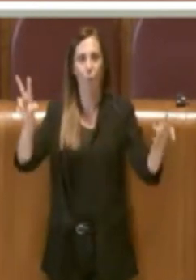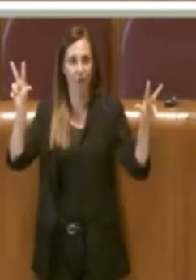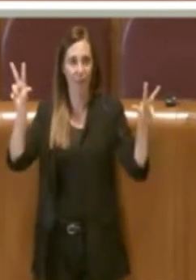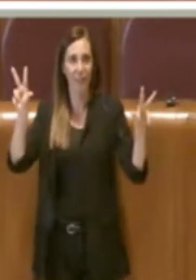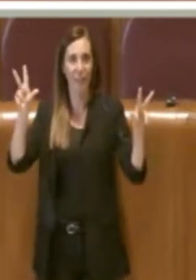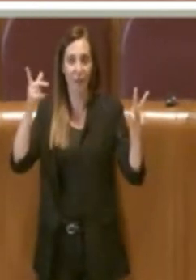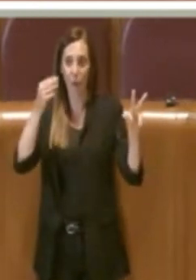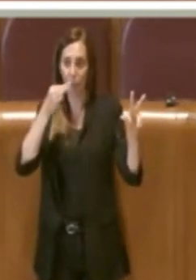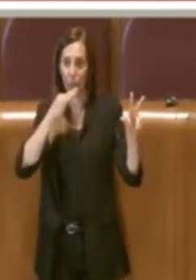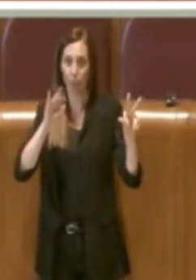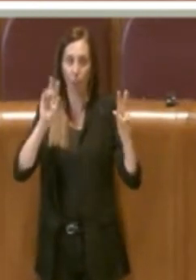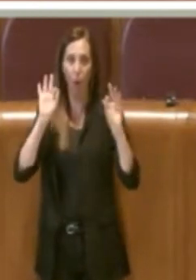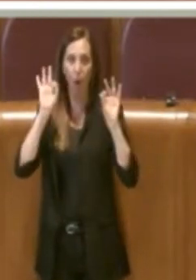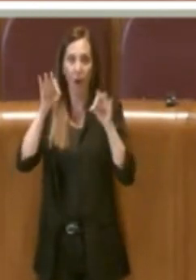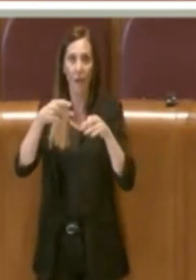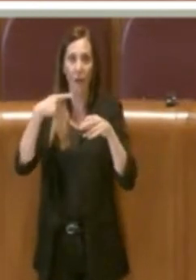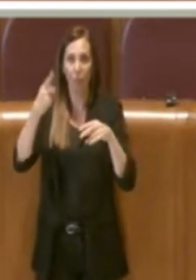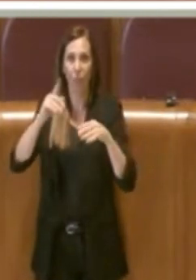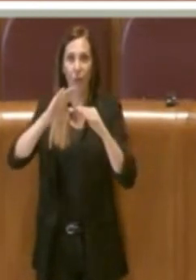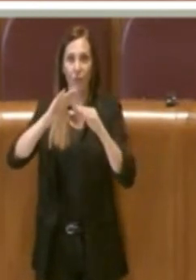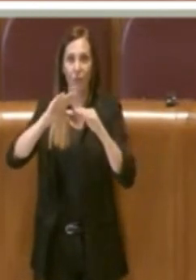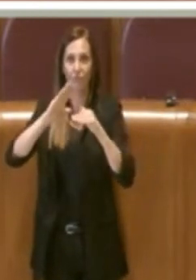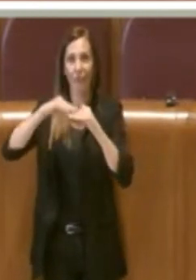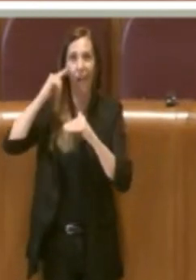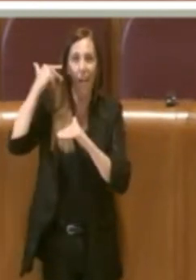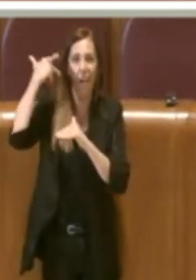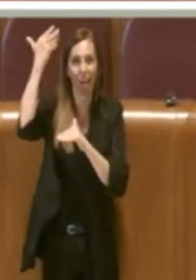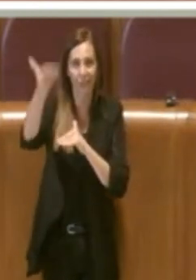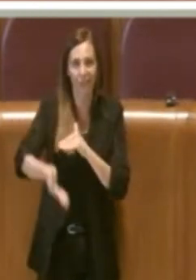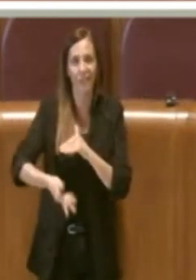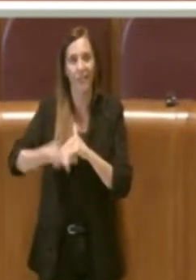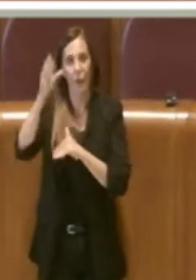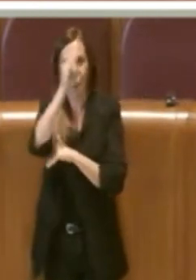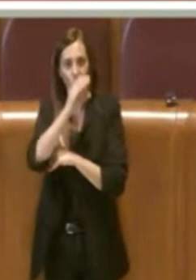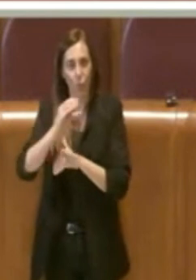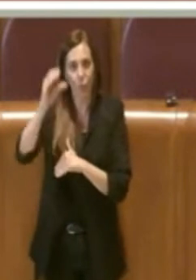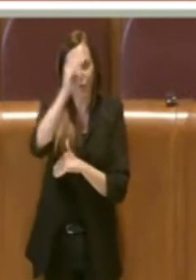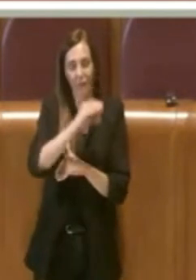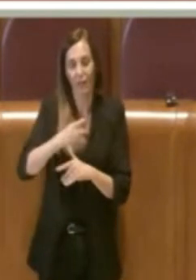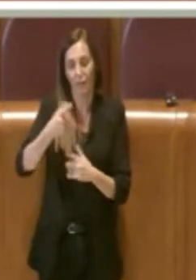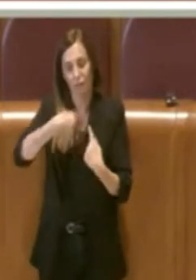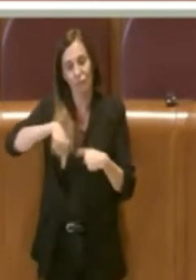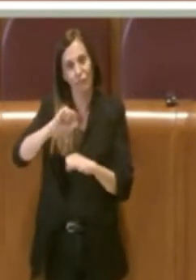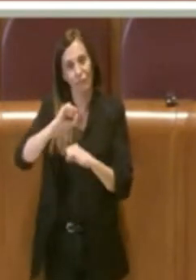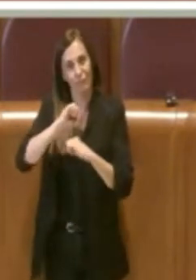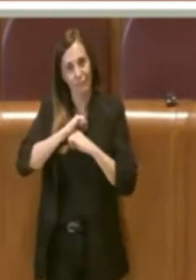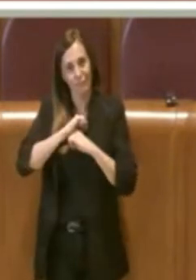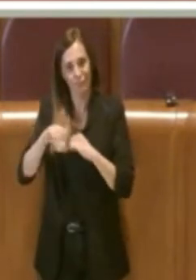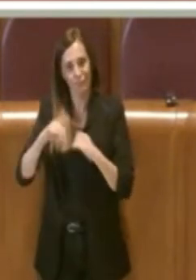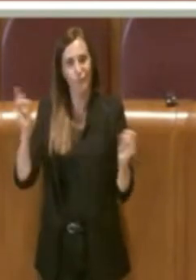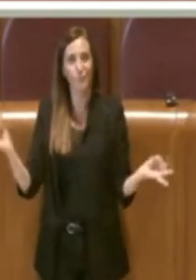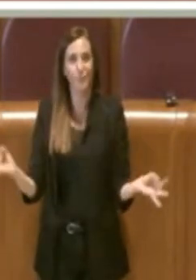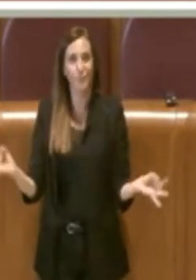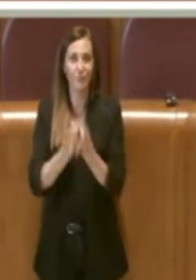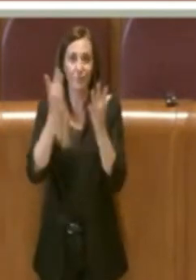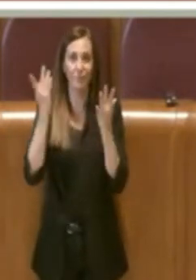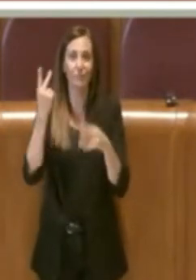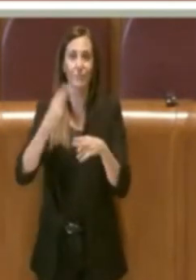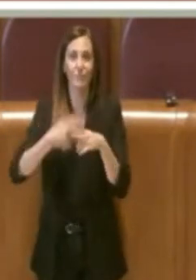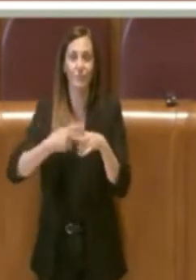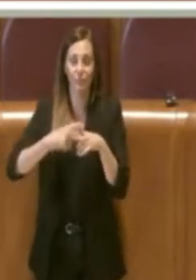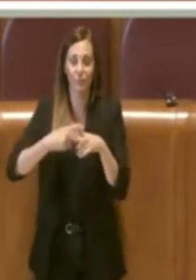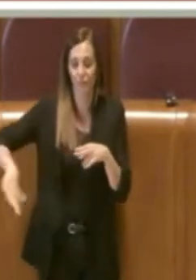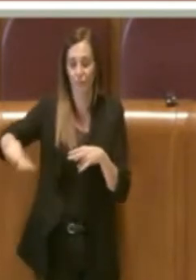arrivare anche al mercato internazionale e anche a un mercato turistico, crediamo che possa essere un'opportunità per Roma per